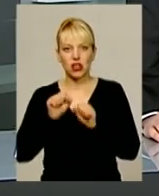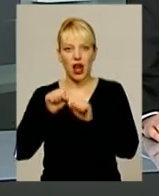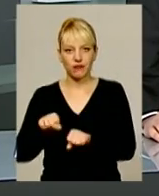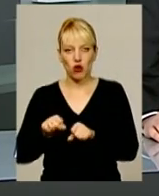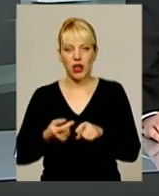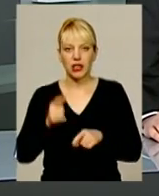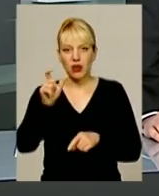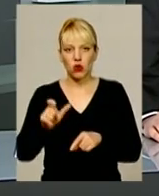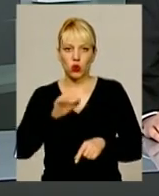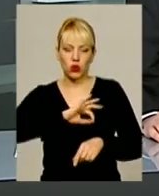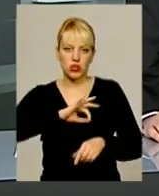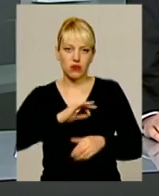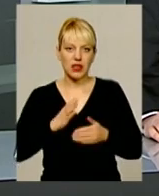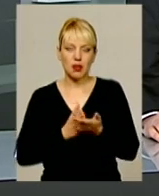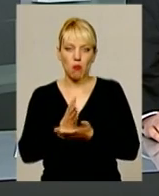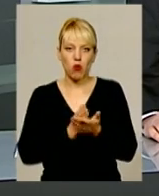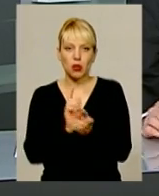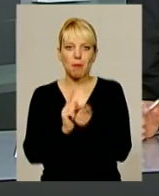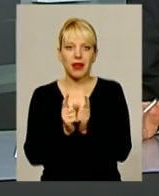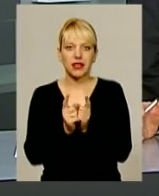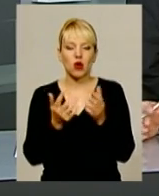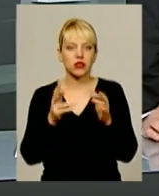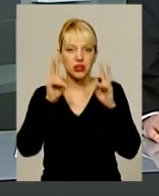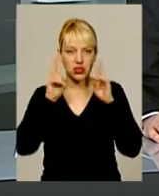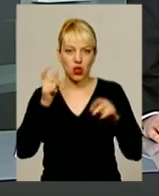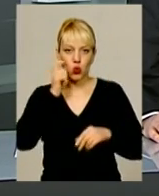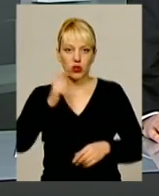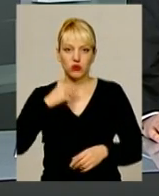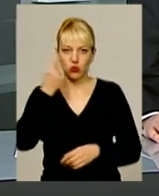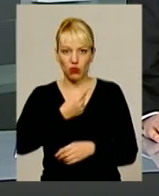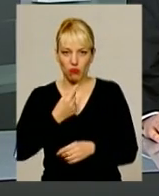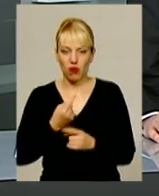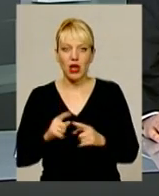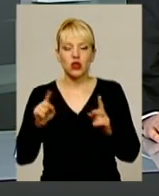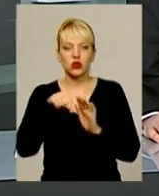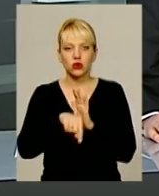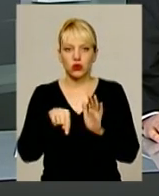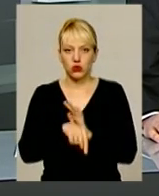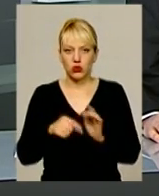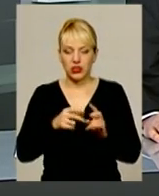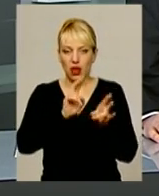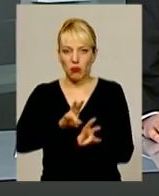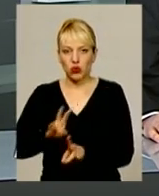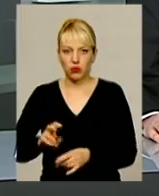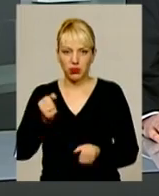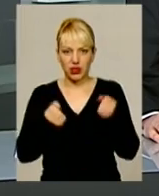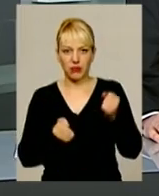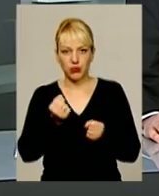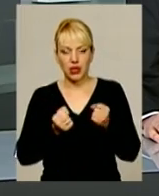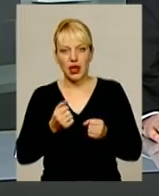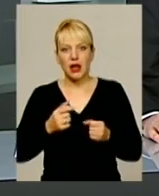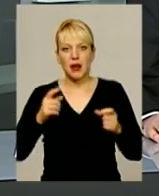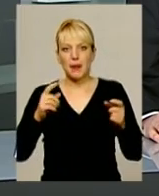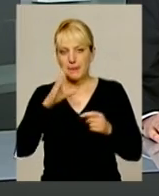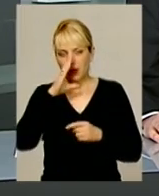Він користувався послугами перекладача, оскільки не володіє українською. Що ж стосується потерпілих пасажирів мікроавтобуса, то